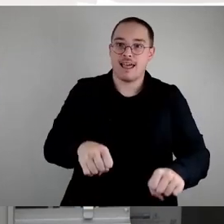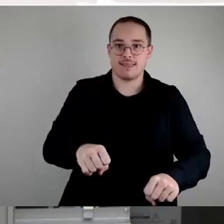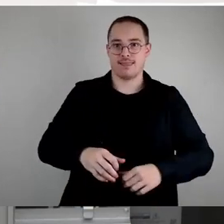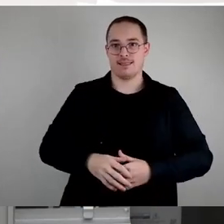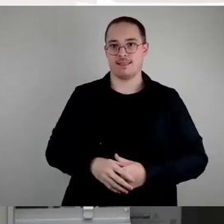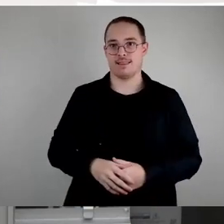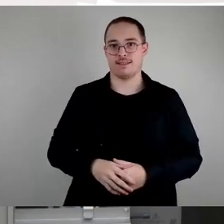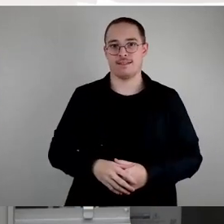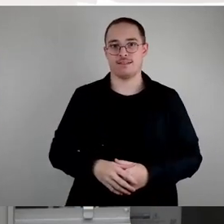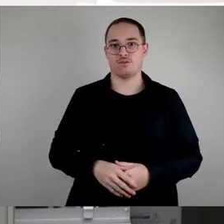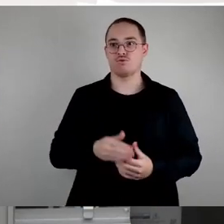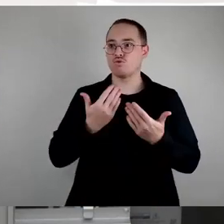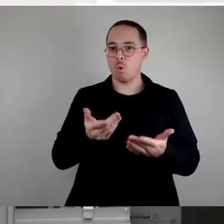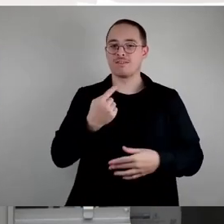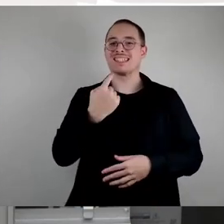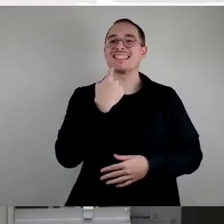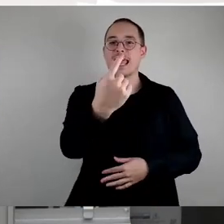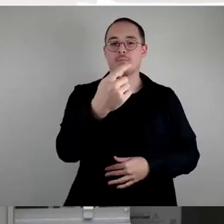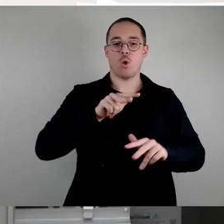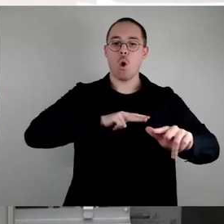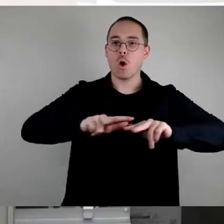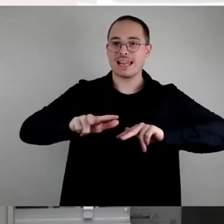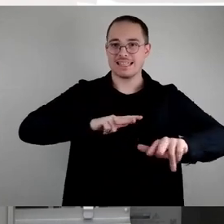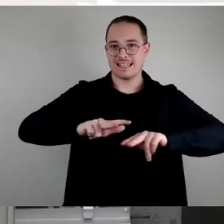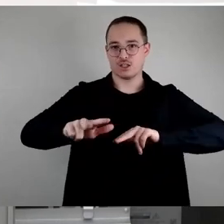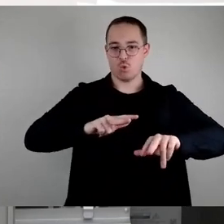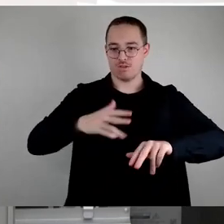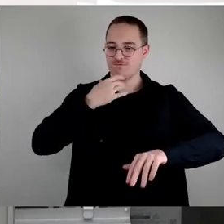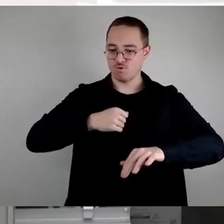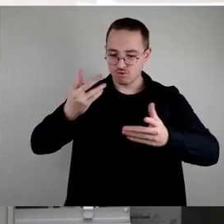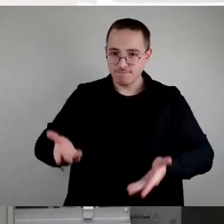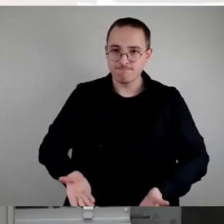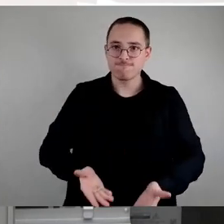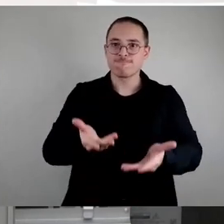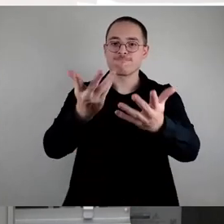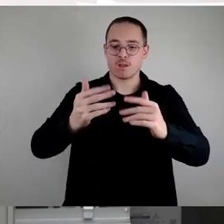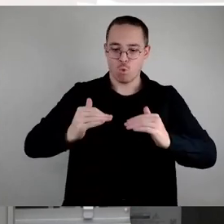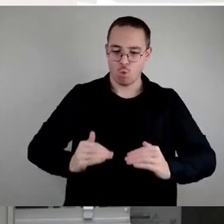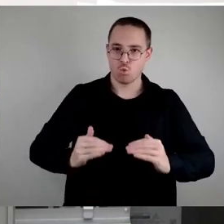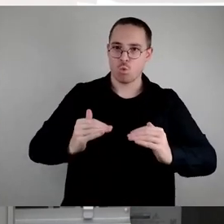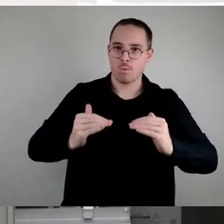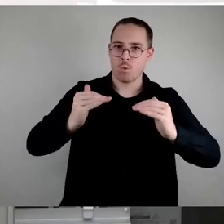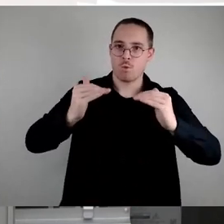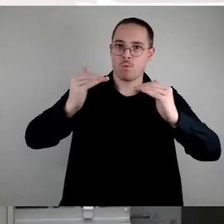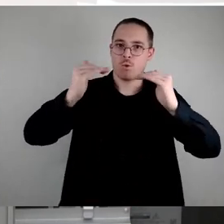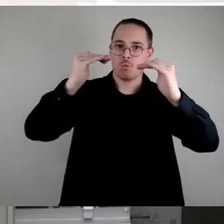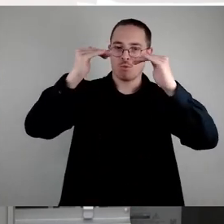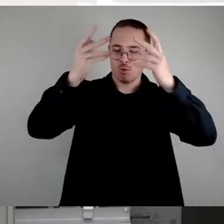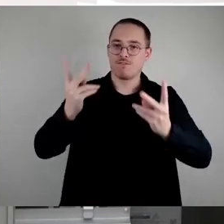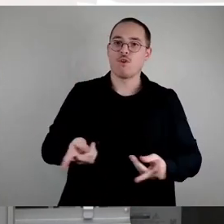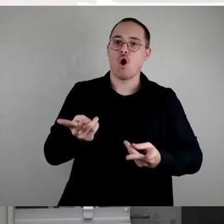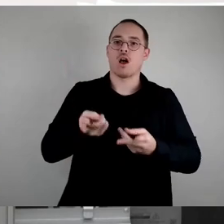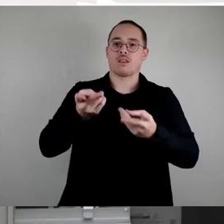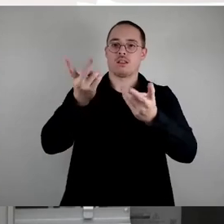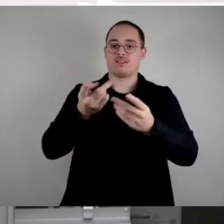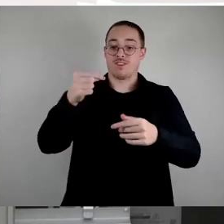Selbstorganisation von Mieterinnen und Mietern von unten nach oben anerkennen und fördern wollen. Es geht nicht,